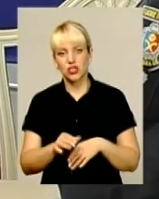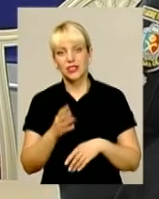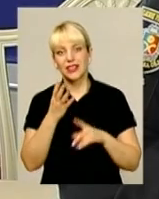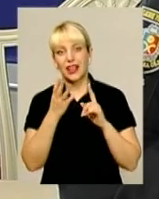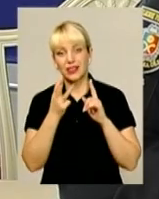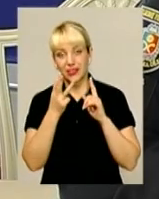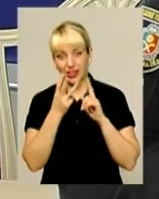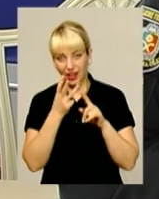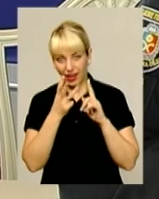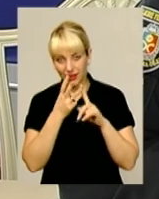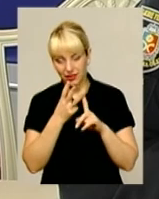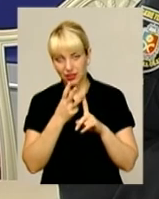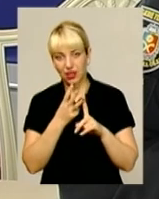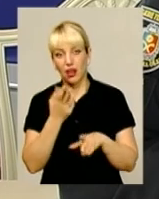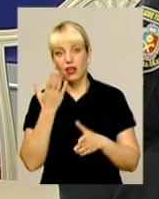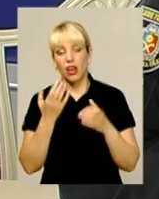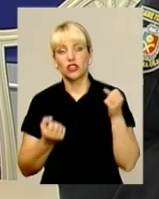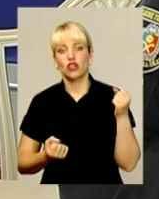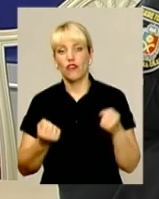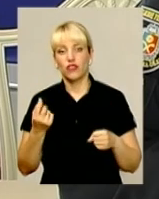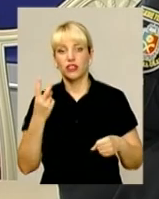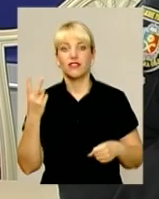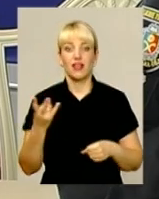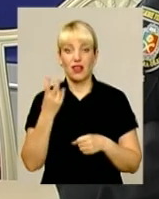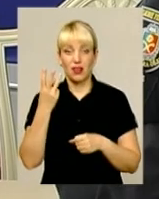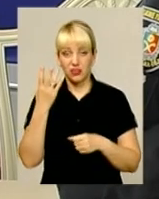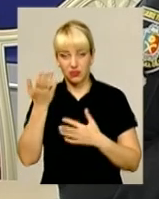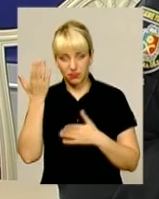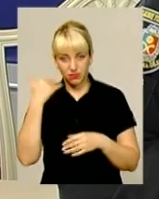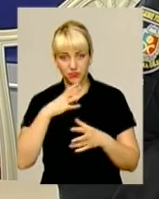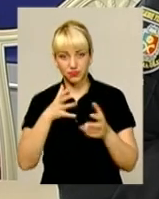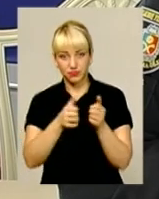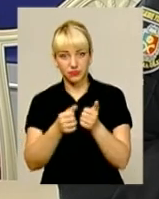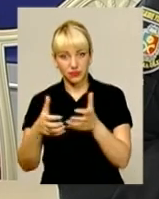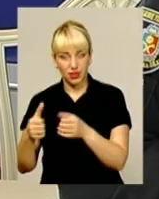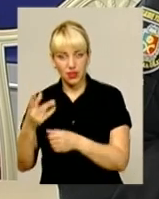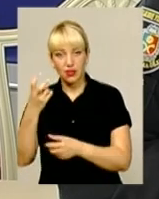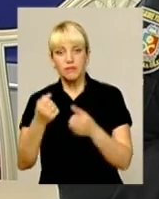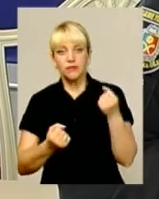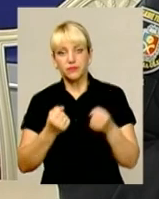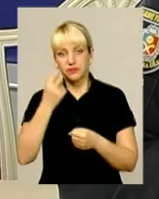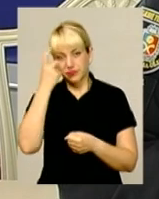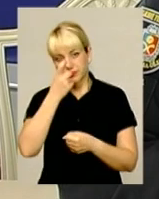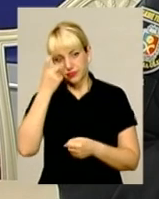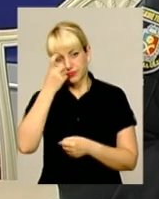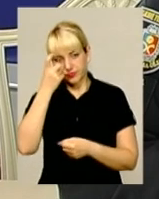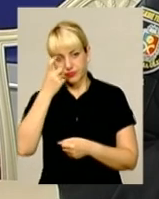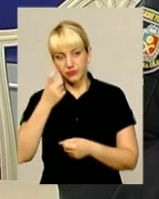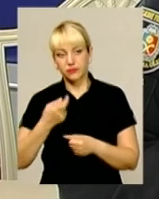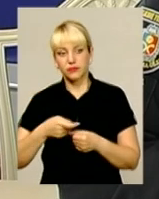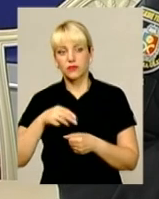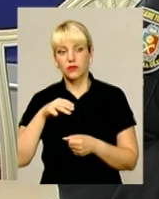якщо вже водій притягався два рази на протязі з уроку на керування в нетверезому стані,